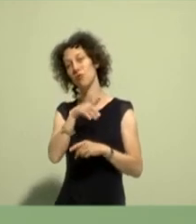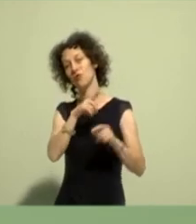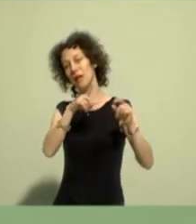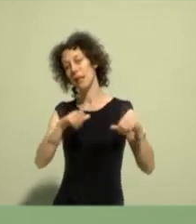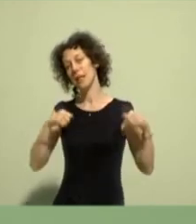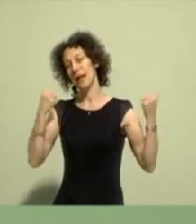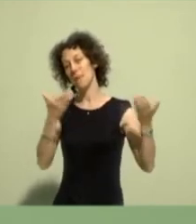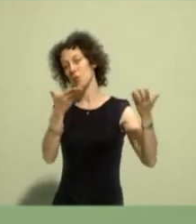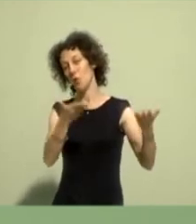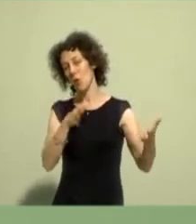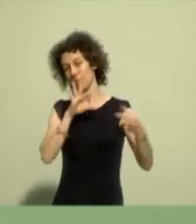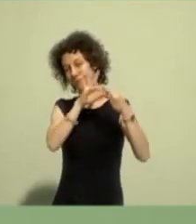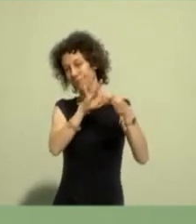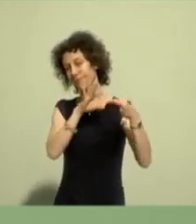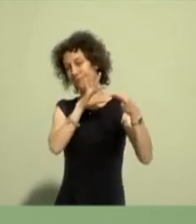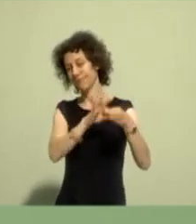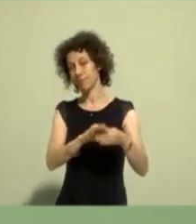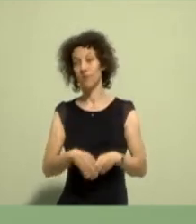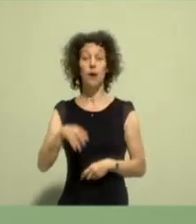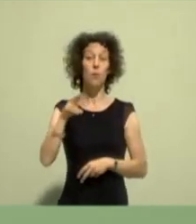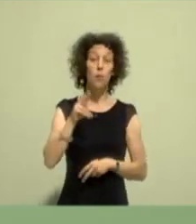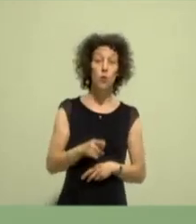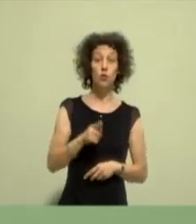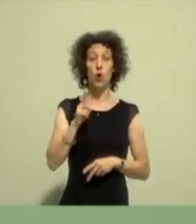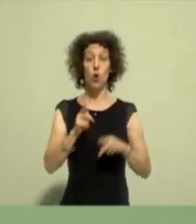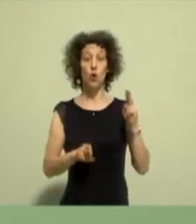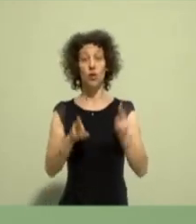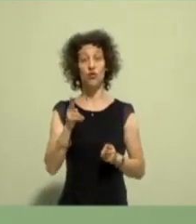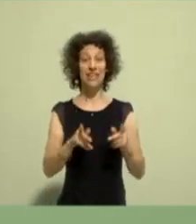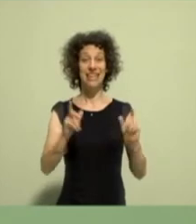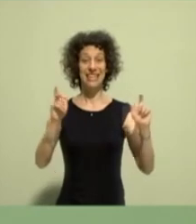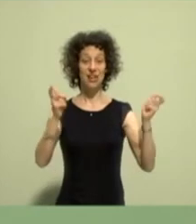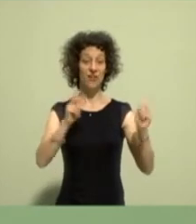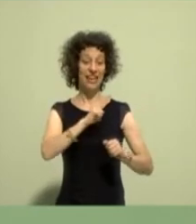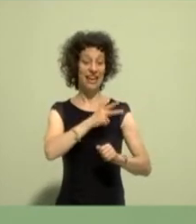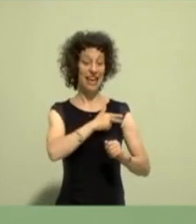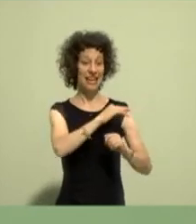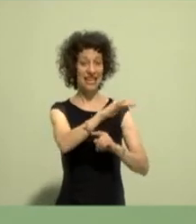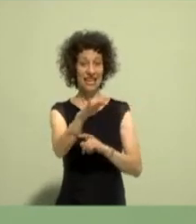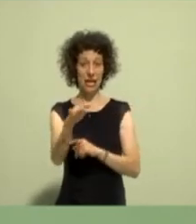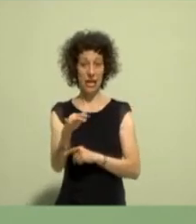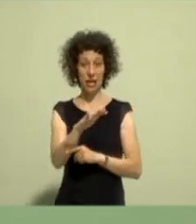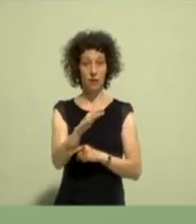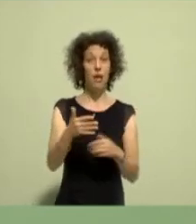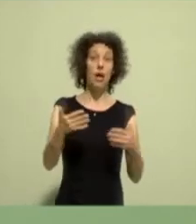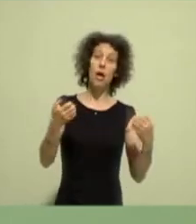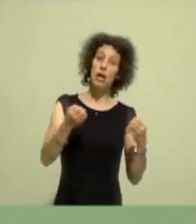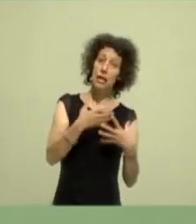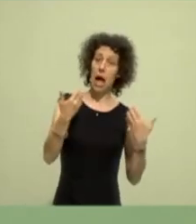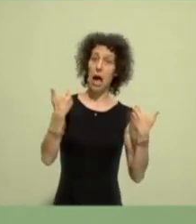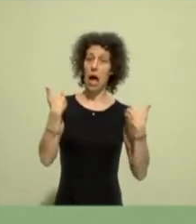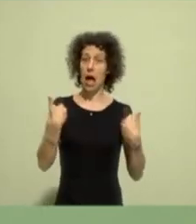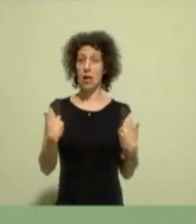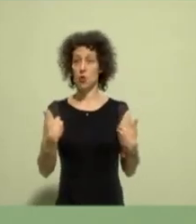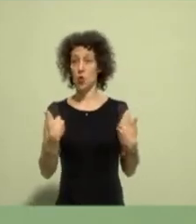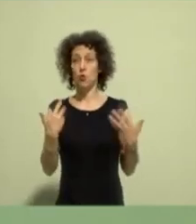Wir müssen in die verschiedenen gesellschaftlichen Realitäten hineinwirken und mit klarer Haltung und dennoch Gesprächsbereitschaft Brücken bauen.